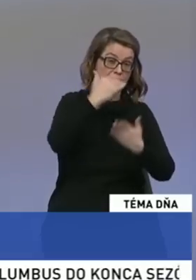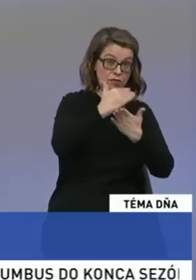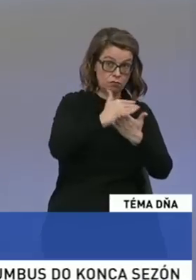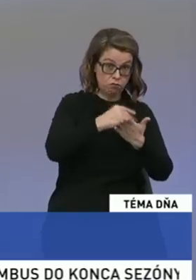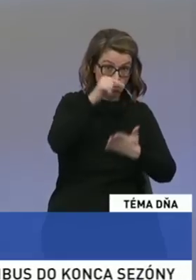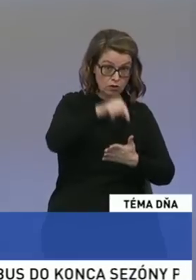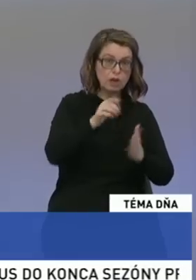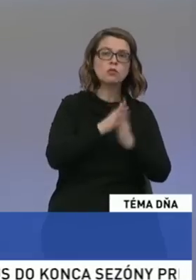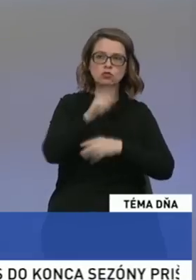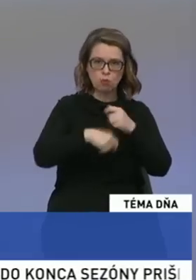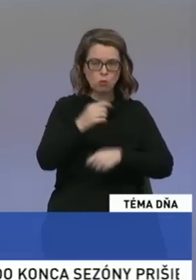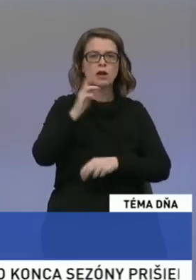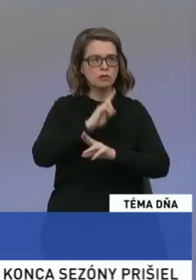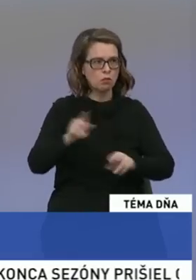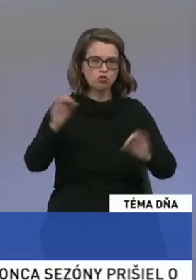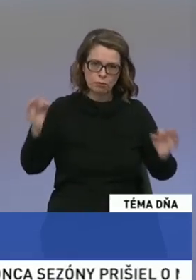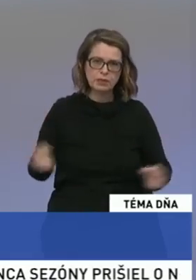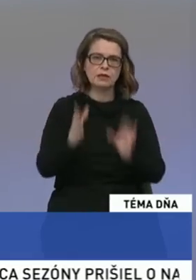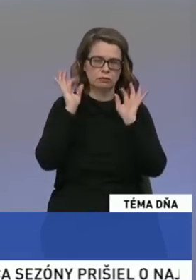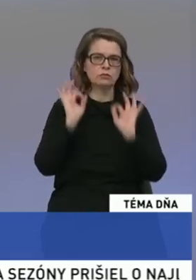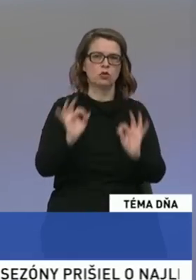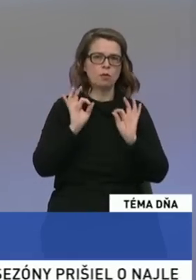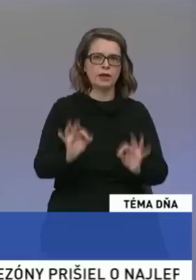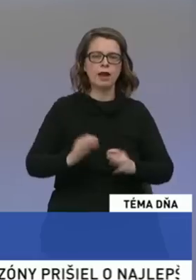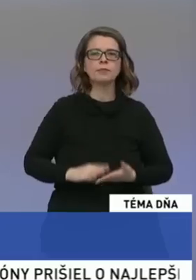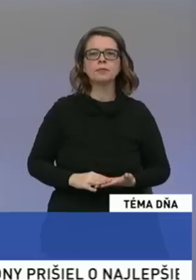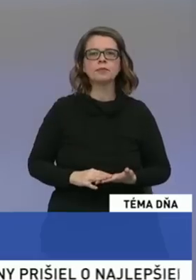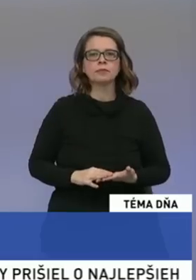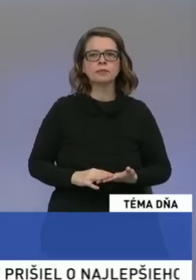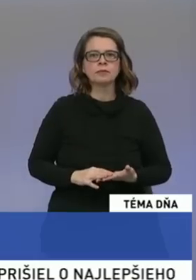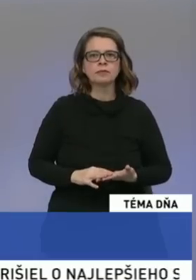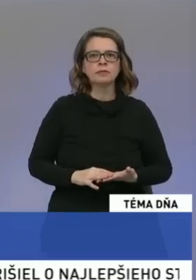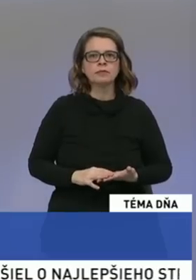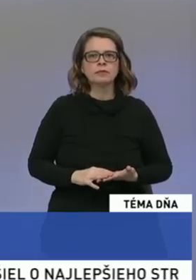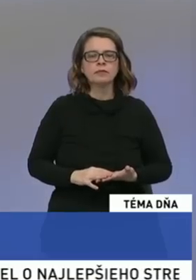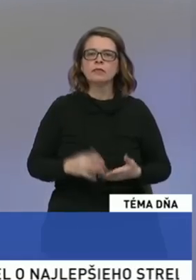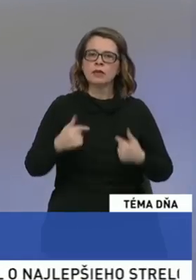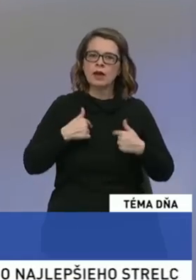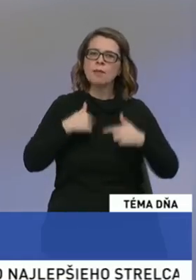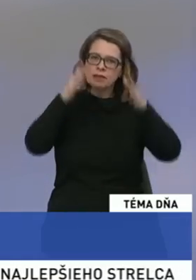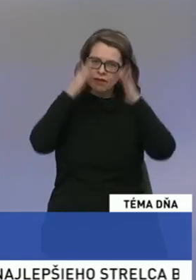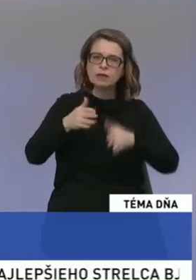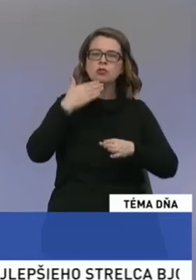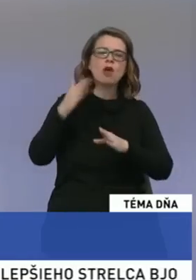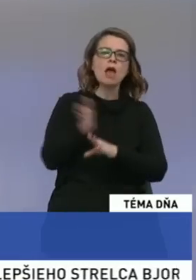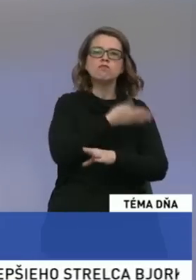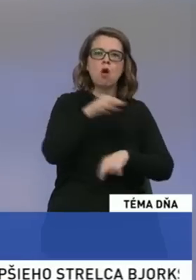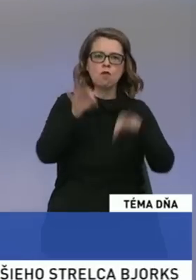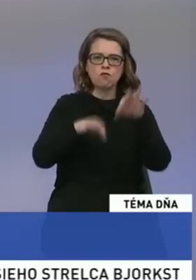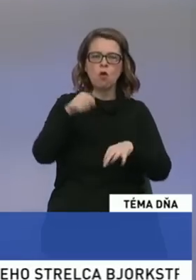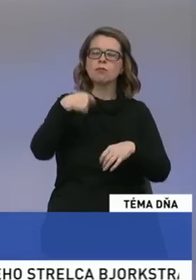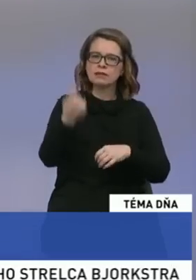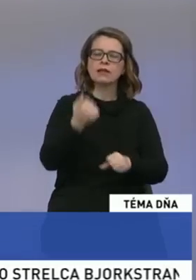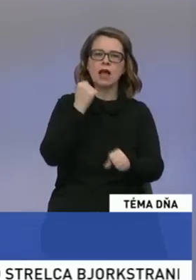tak tá spolupráca môže byť veľmi efektívna, môže byť veľmi účelná. A sme predsvedční, že aj po týchto voľbách je možné zostaviť